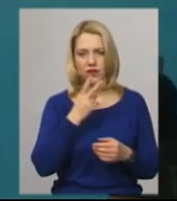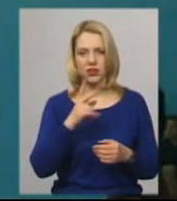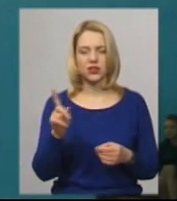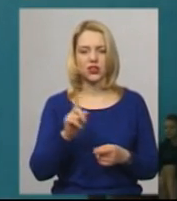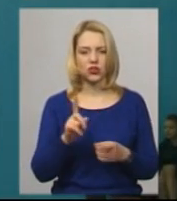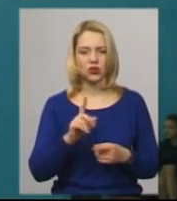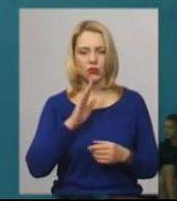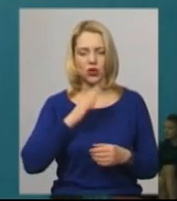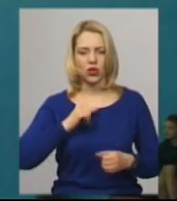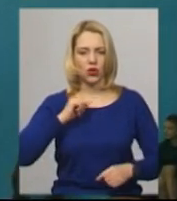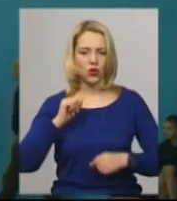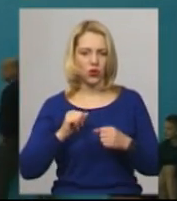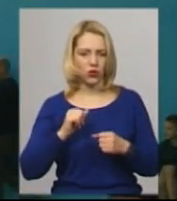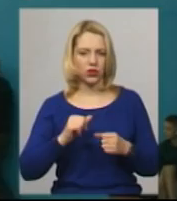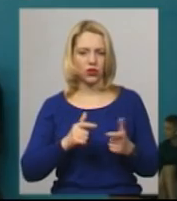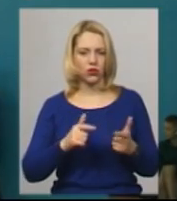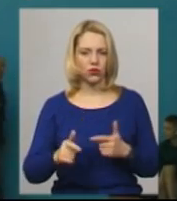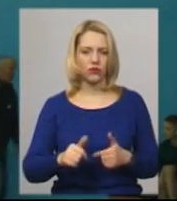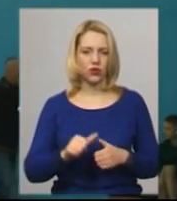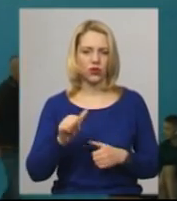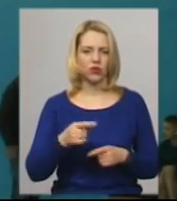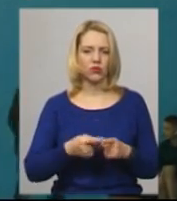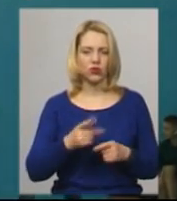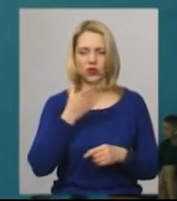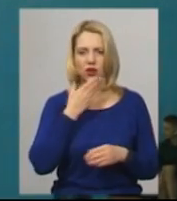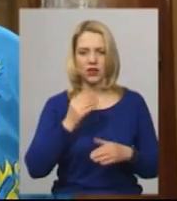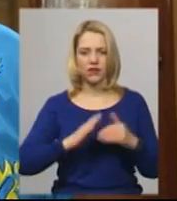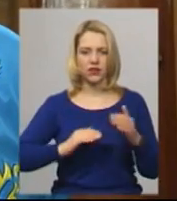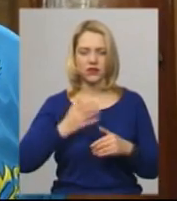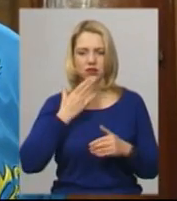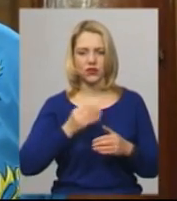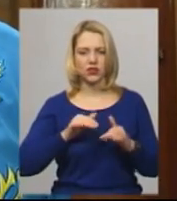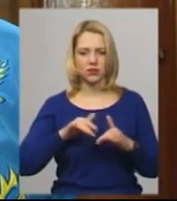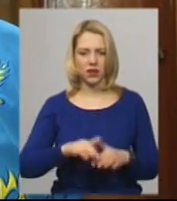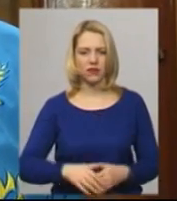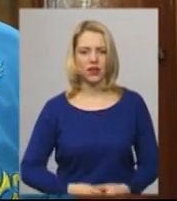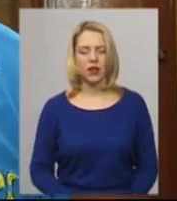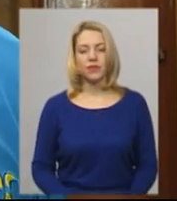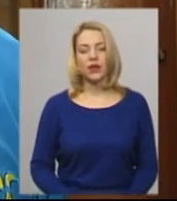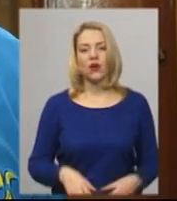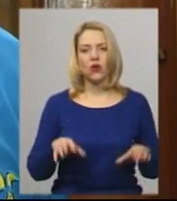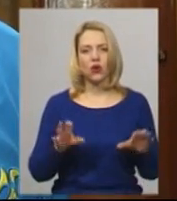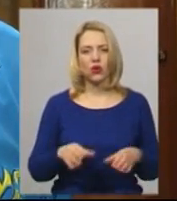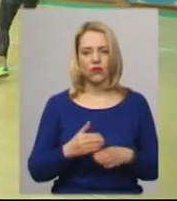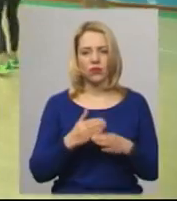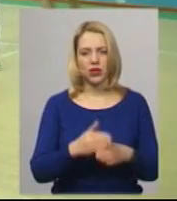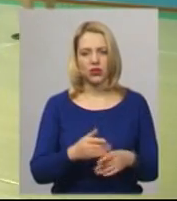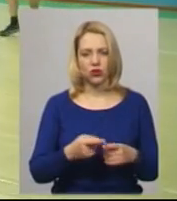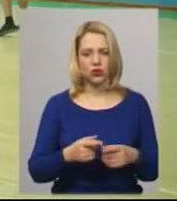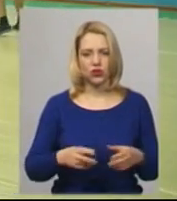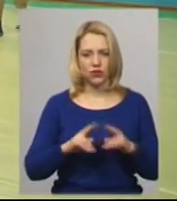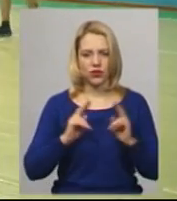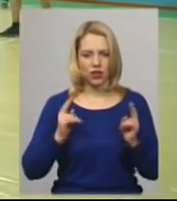варці мої колеги, окрім того, що вони в мене всі гарні фахівці своєї справи. Голова методично об'єднає вчителів Хмельницького Вадима Коричак